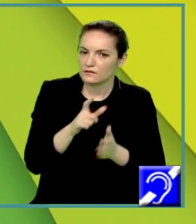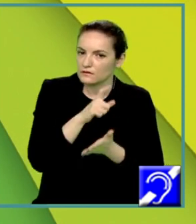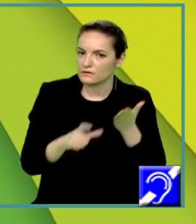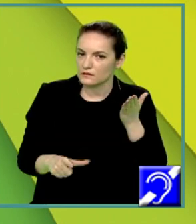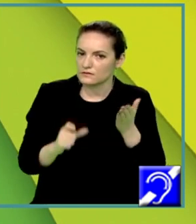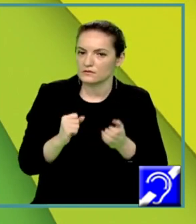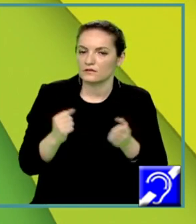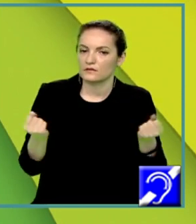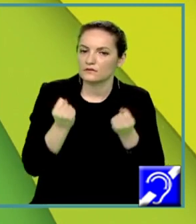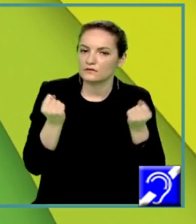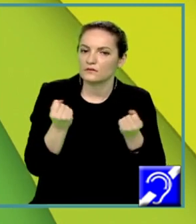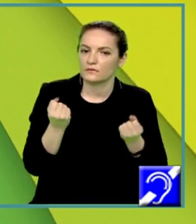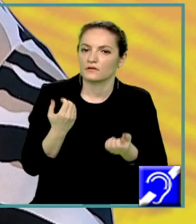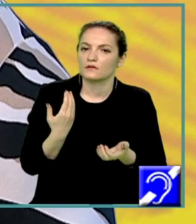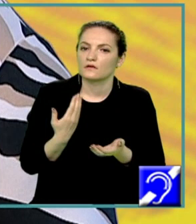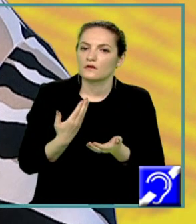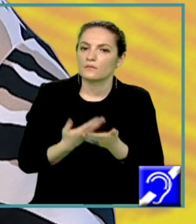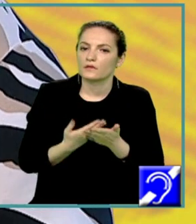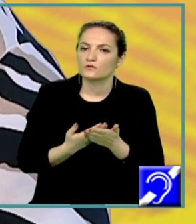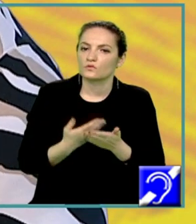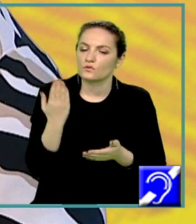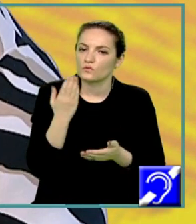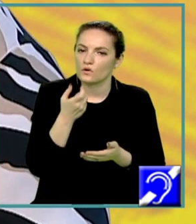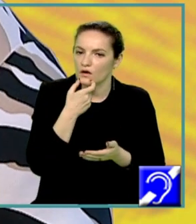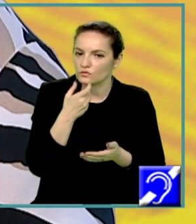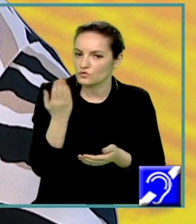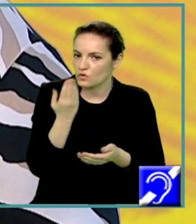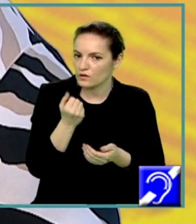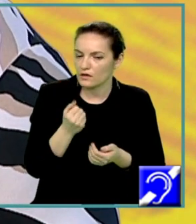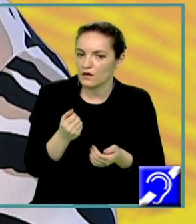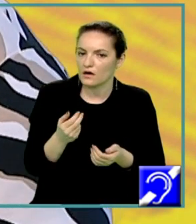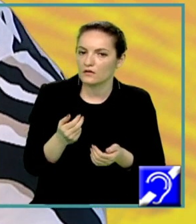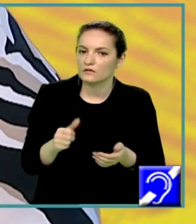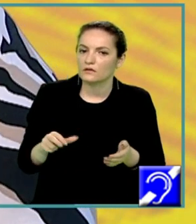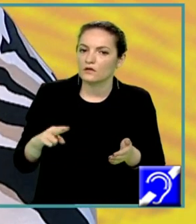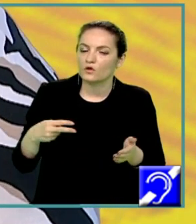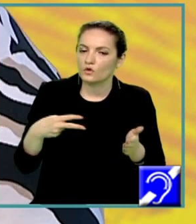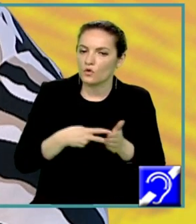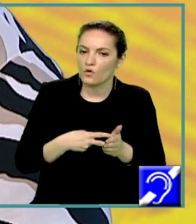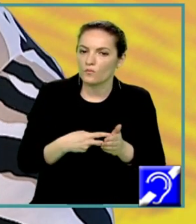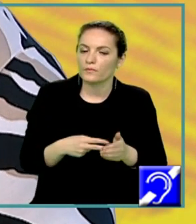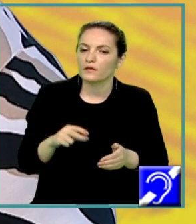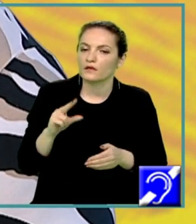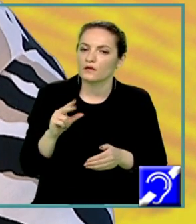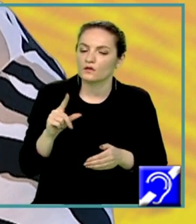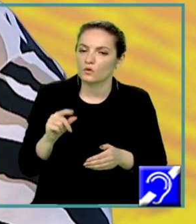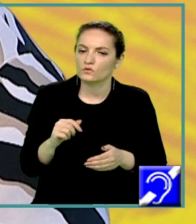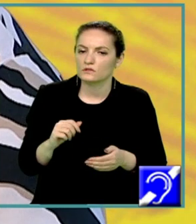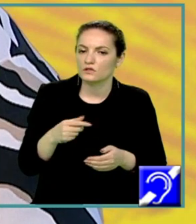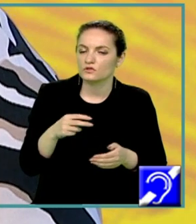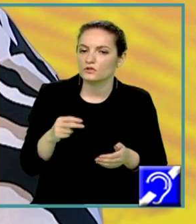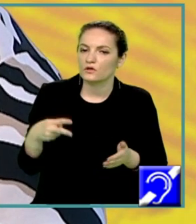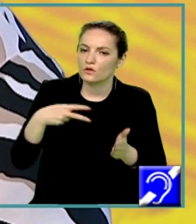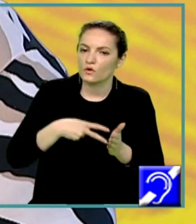2020-2021. Vom aborda aplicații legate de ecuații exponențiale, ecuații